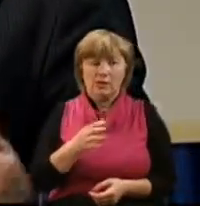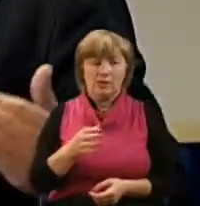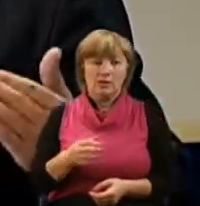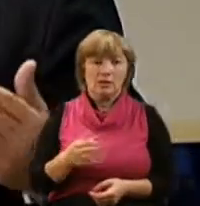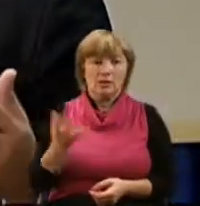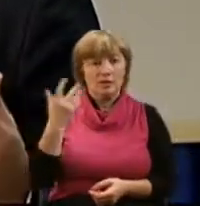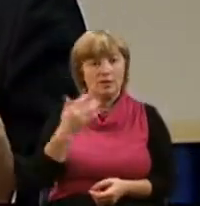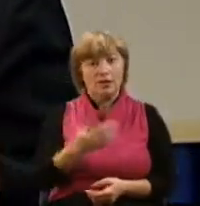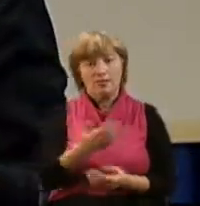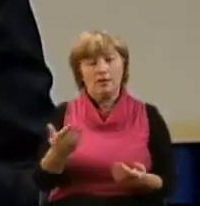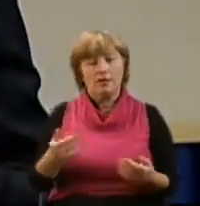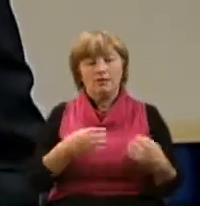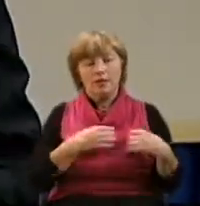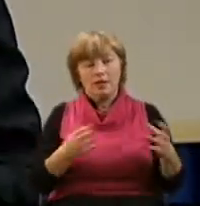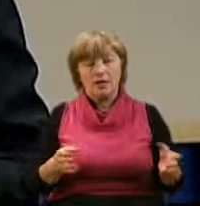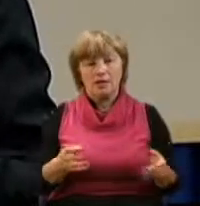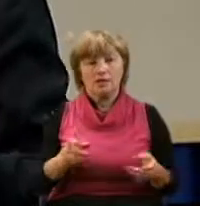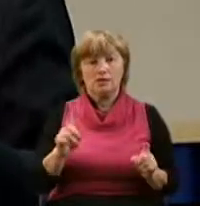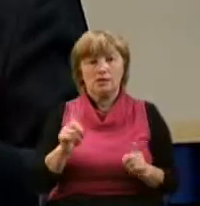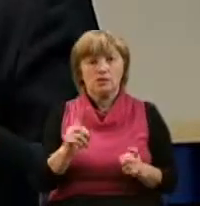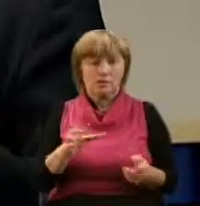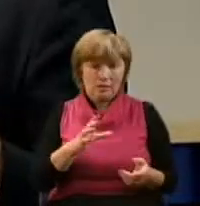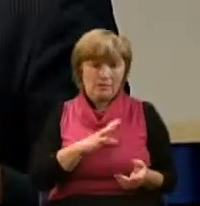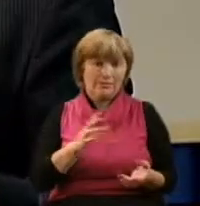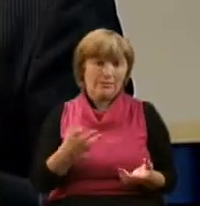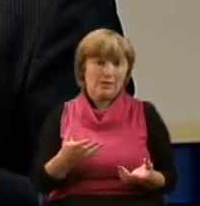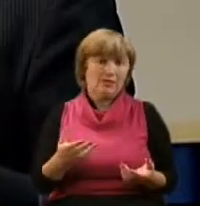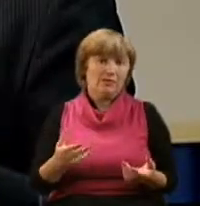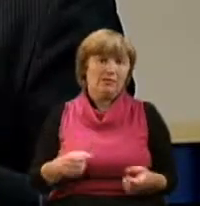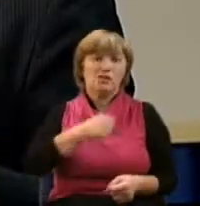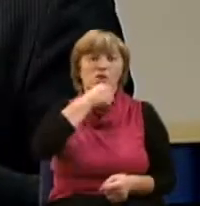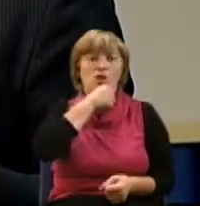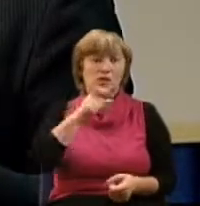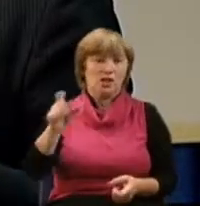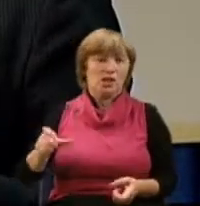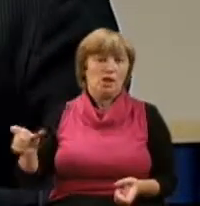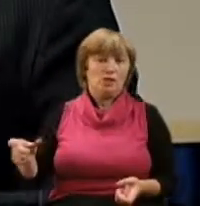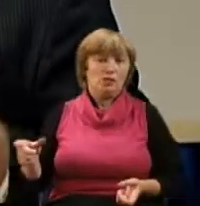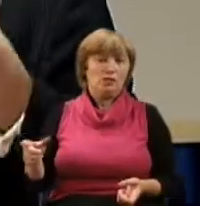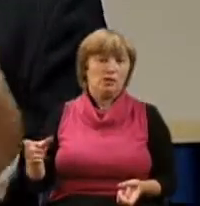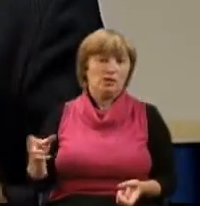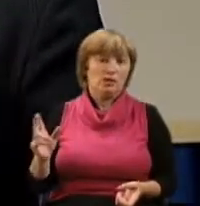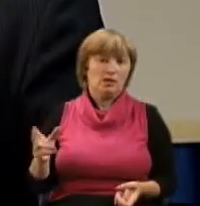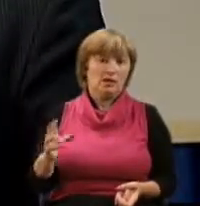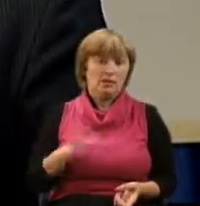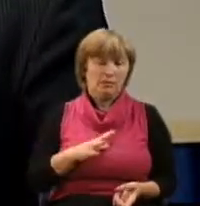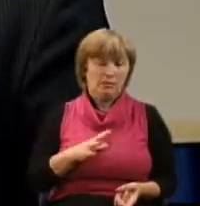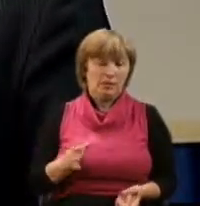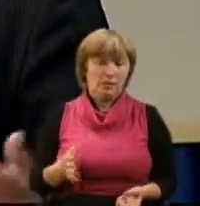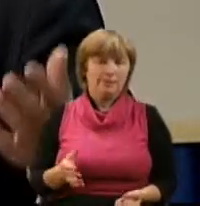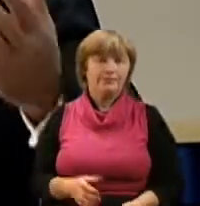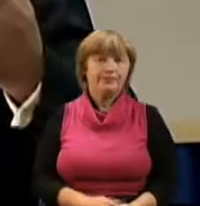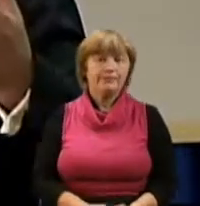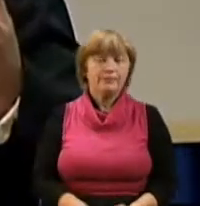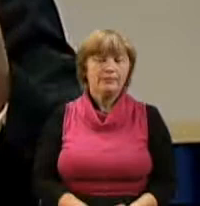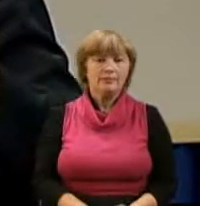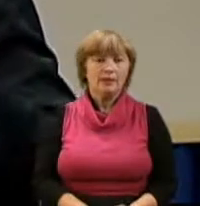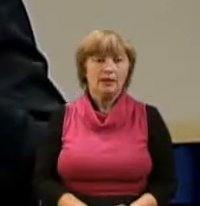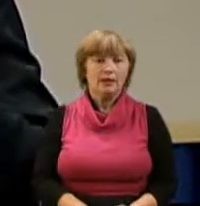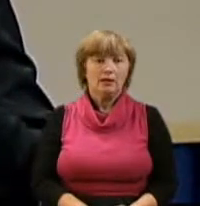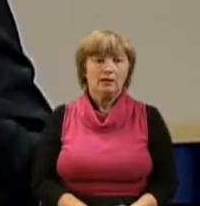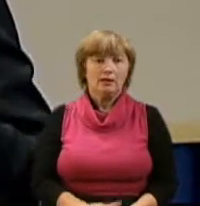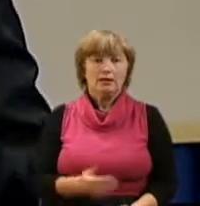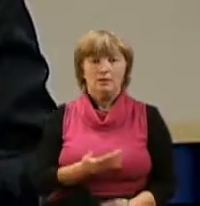И когда мы пришли к Господу, мы уже что-то из себя представляли. Кем-то были. В определенной степени